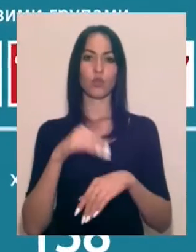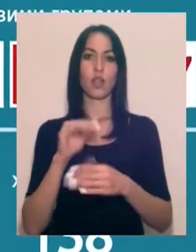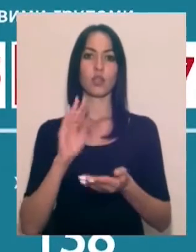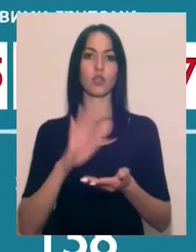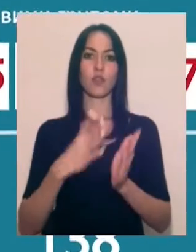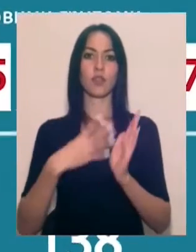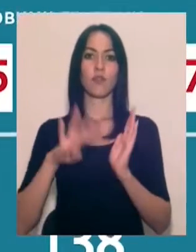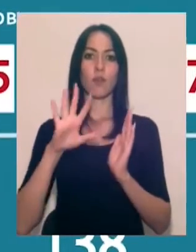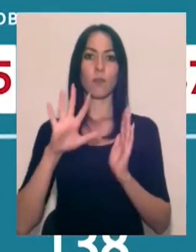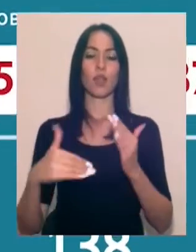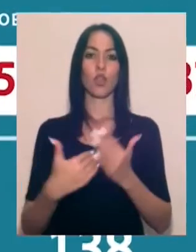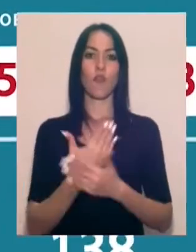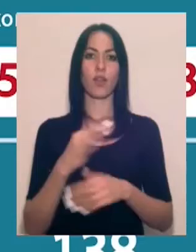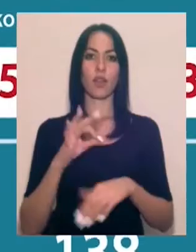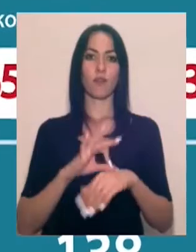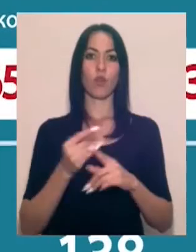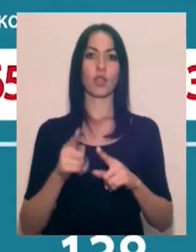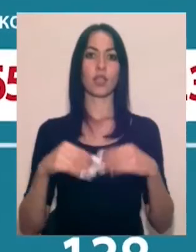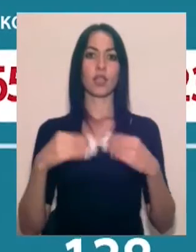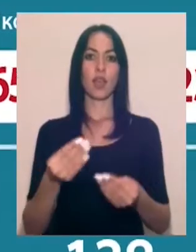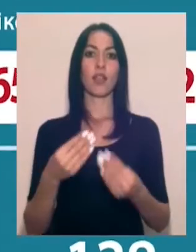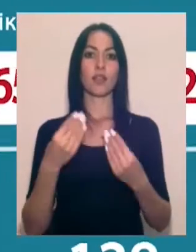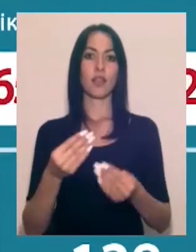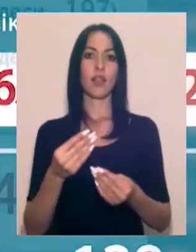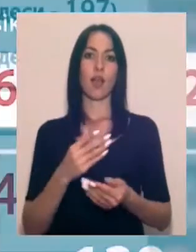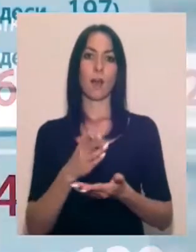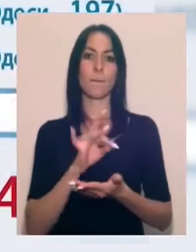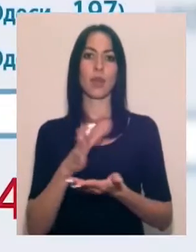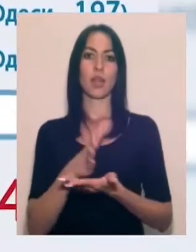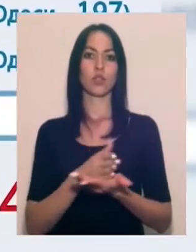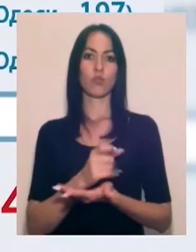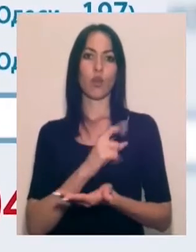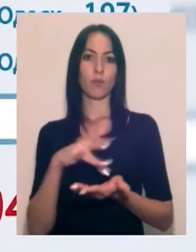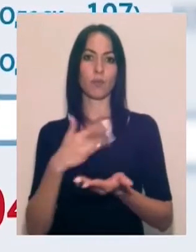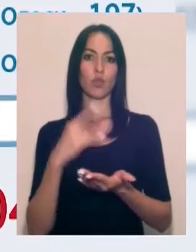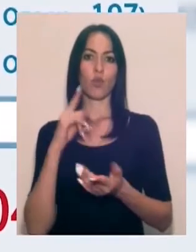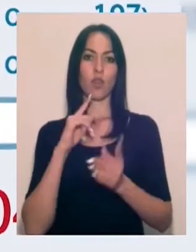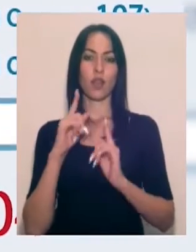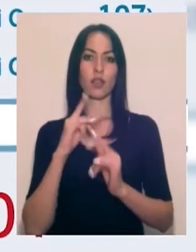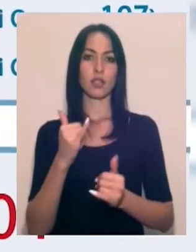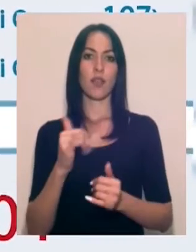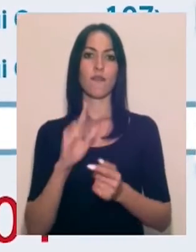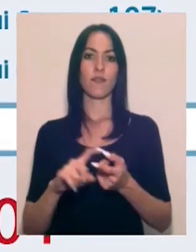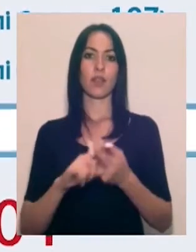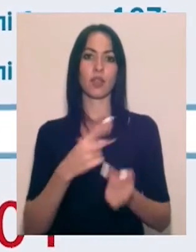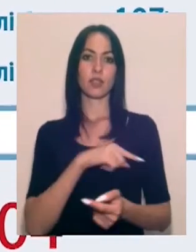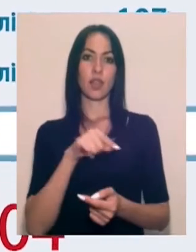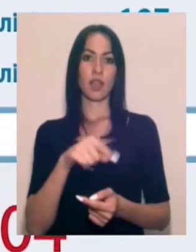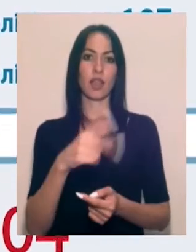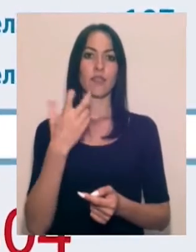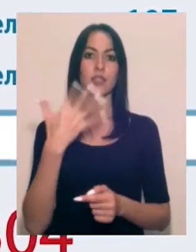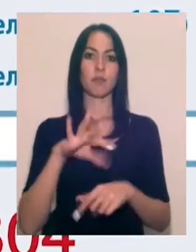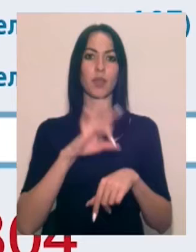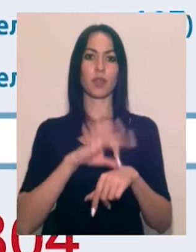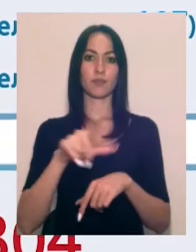нових хворих. Такі дані надала прислужба Одеської міськради. Нині в інфекційній лікарні перебувають 250 пацієнтів з COVID-19.